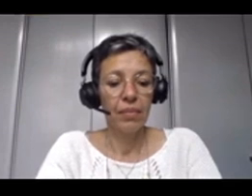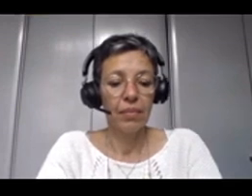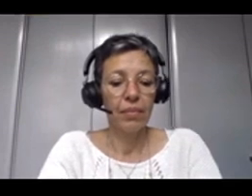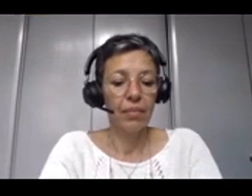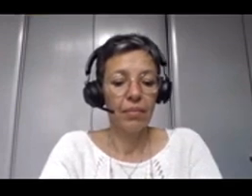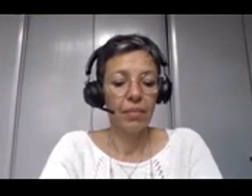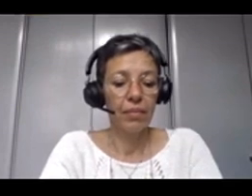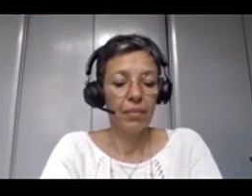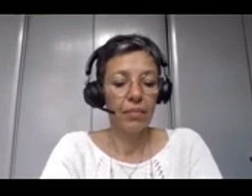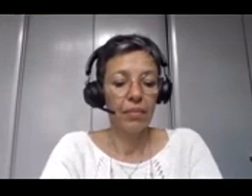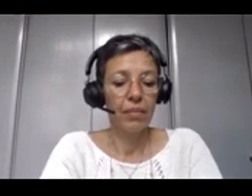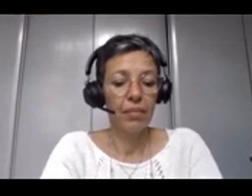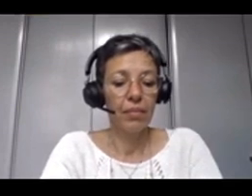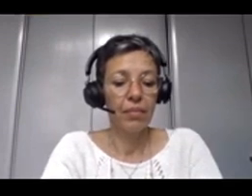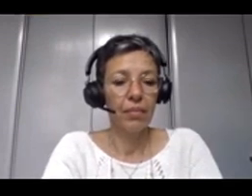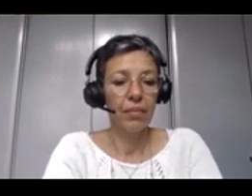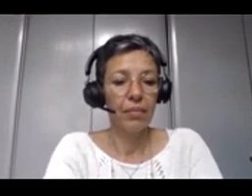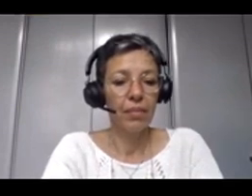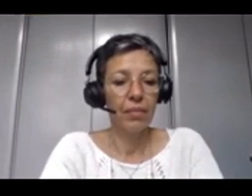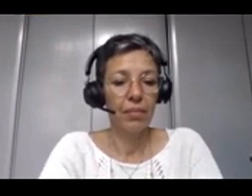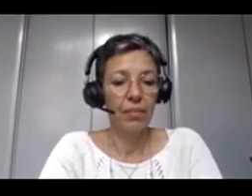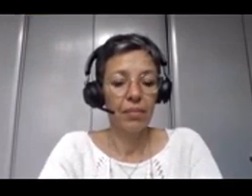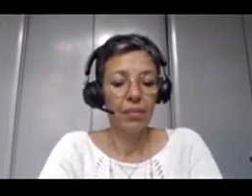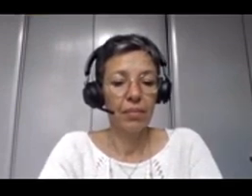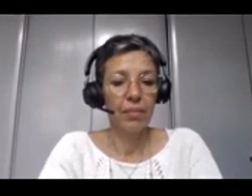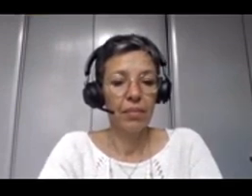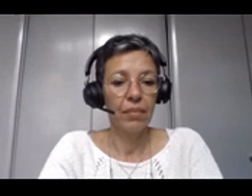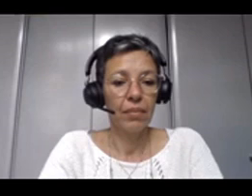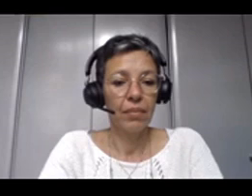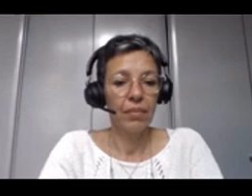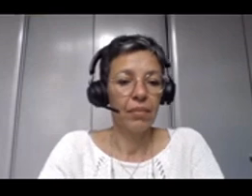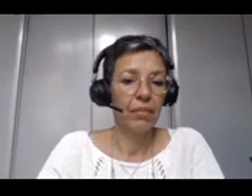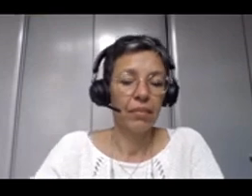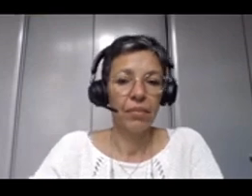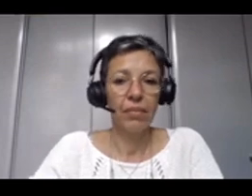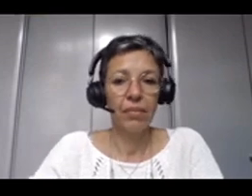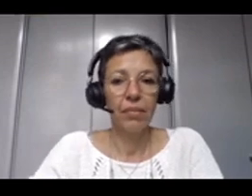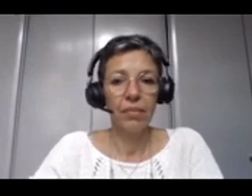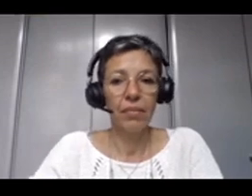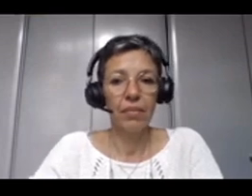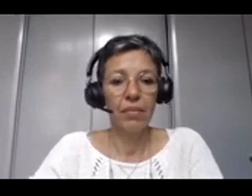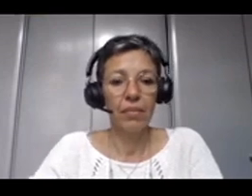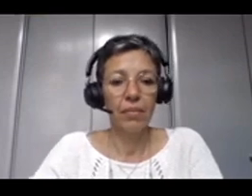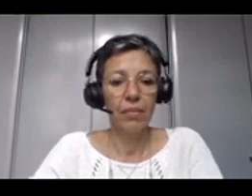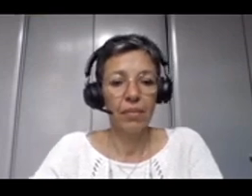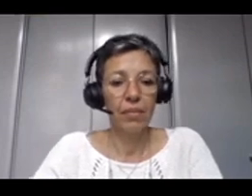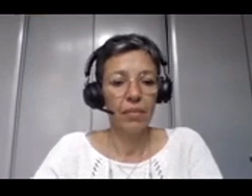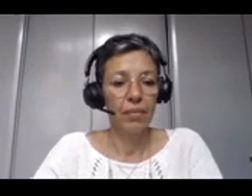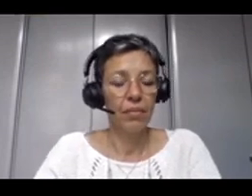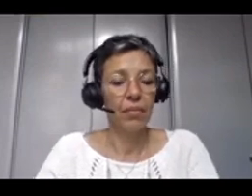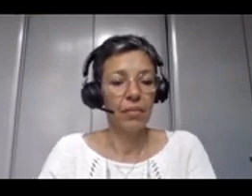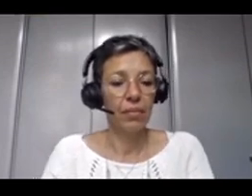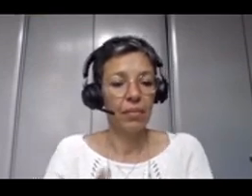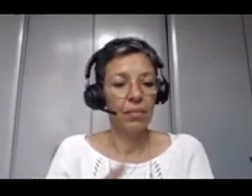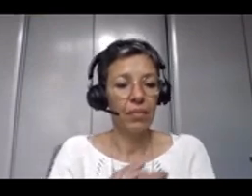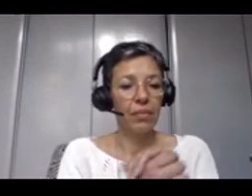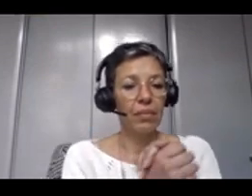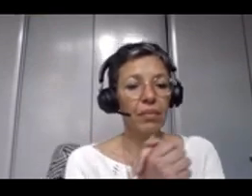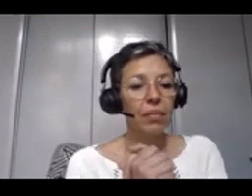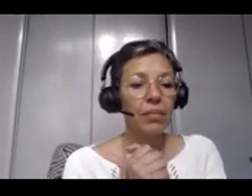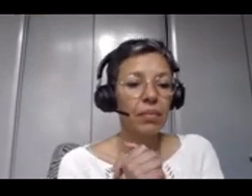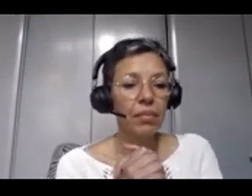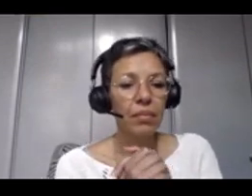Et donc, comment on fait pour être sûr qu'en termes de sémantique, on a un langage commun ? Alors, il y une proposition qui est la norme 23.386,